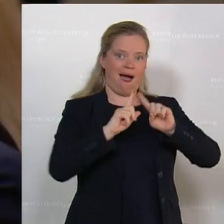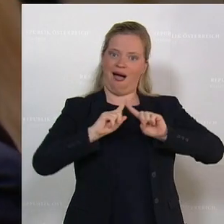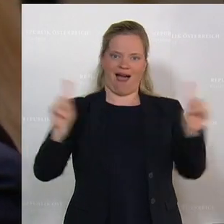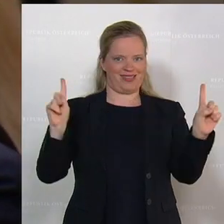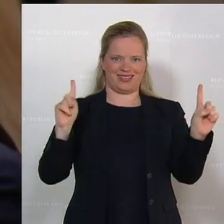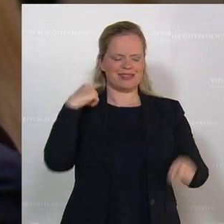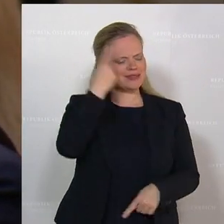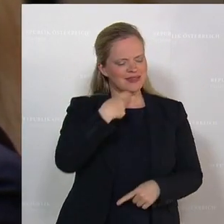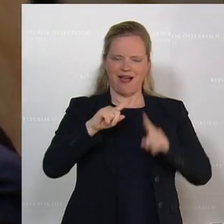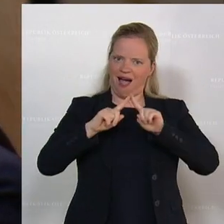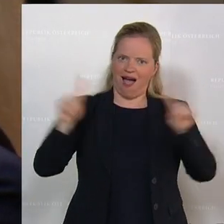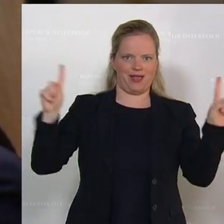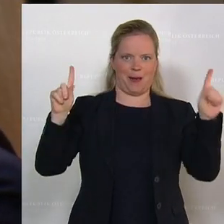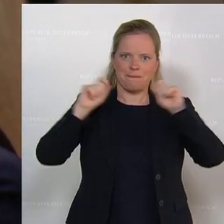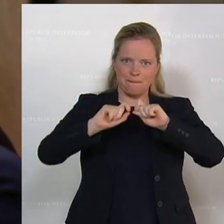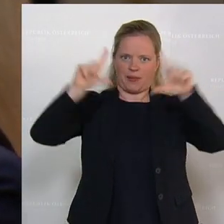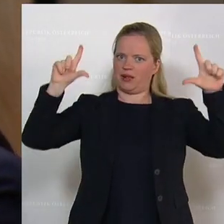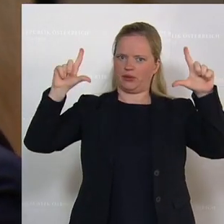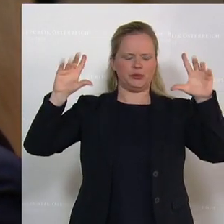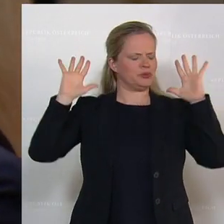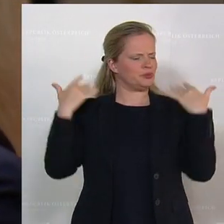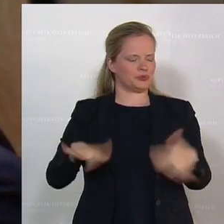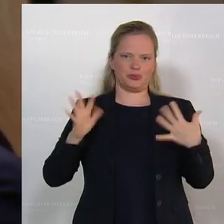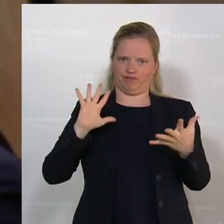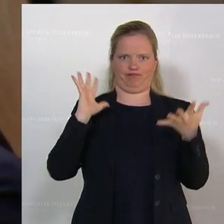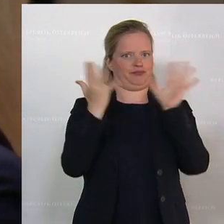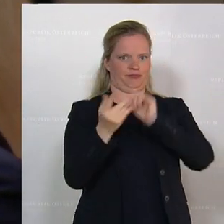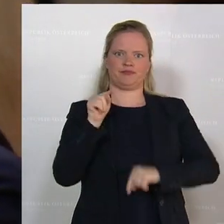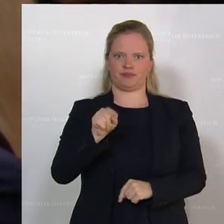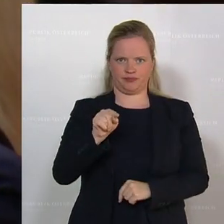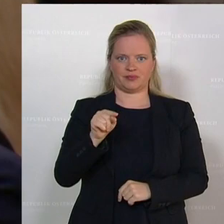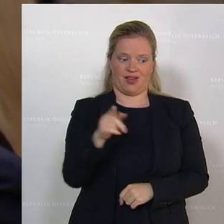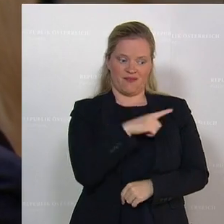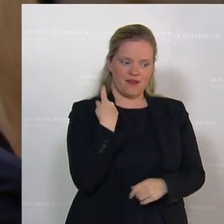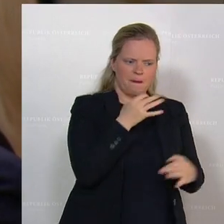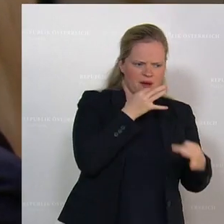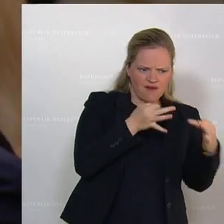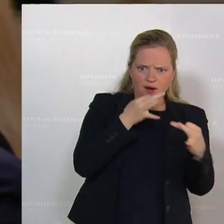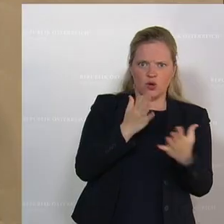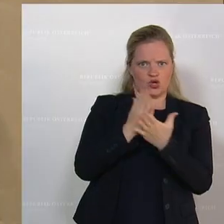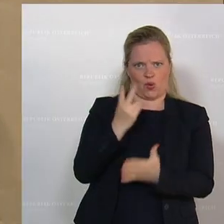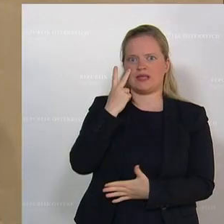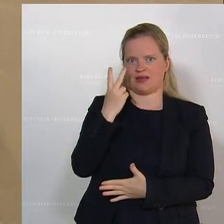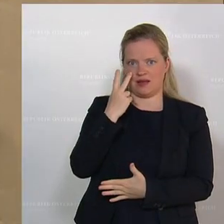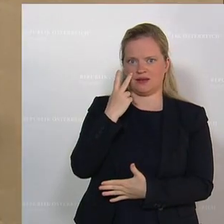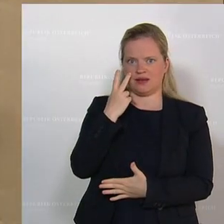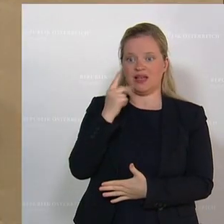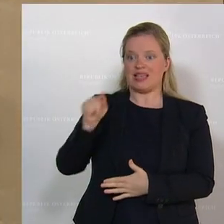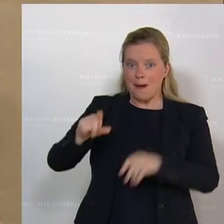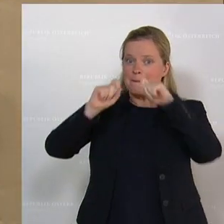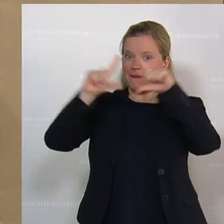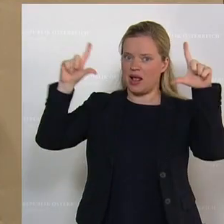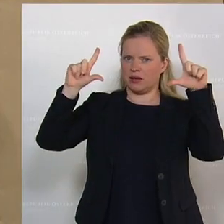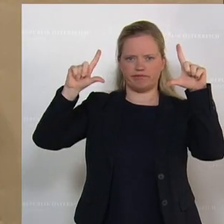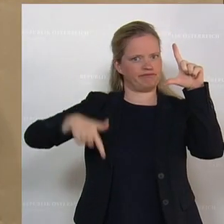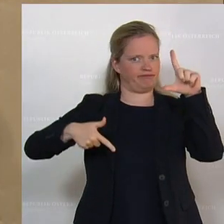anderes Bild. Das sehen wir aus den Chats, das sehen wir aus den Befragungen. Und dieses Bild ist ein Bild ohne Anstand,